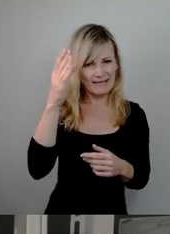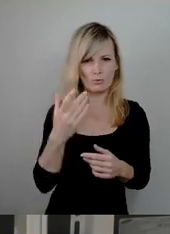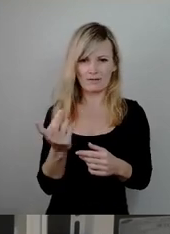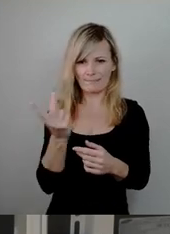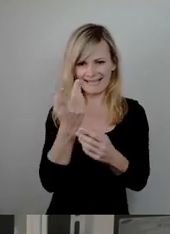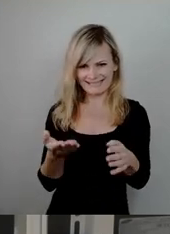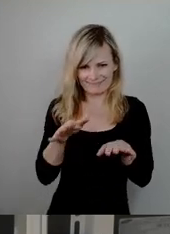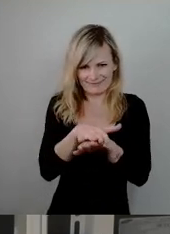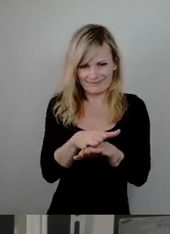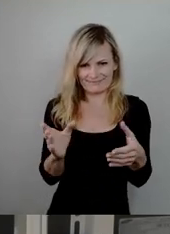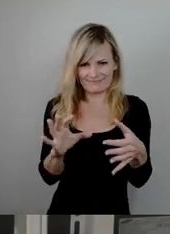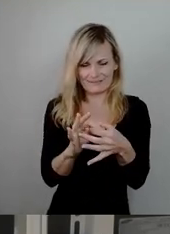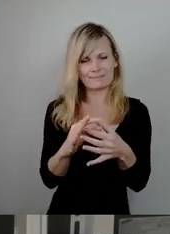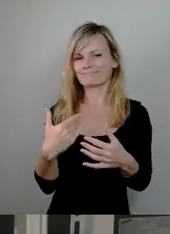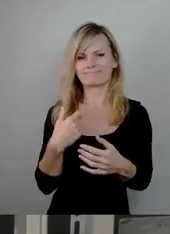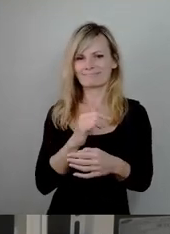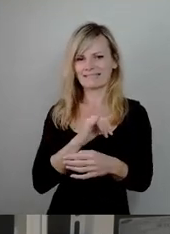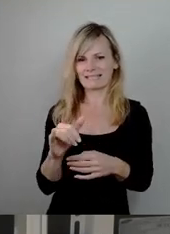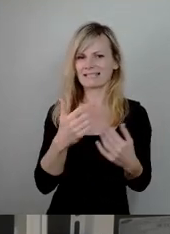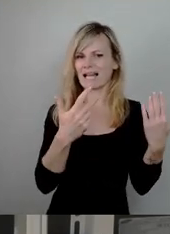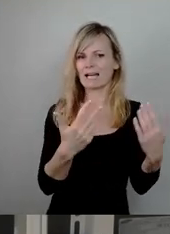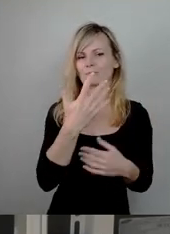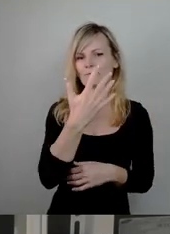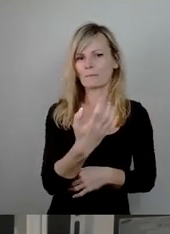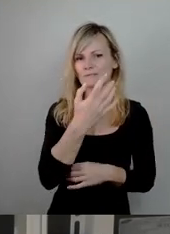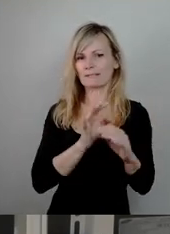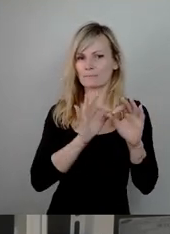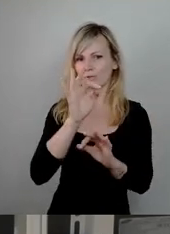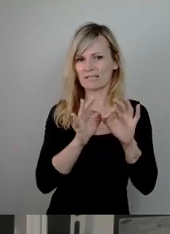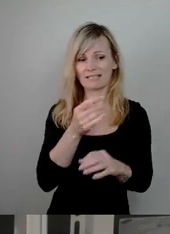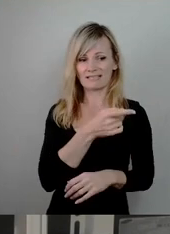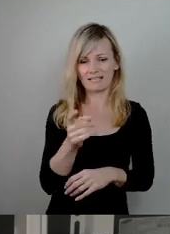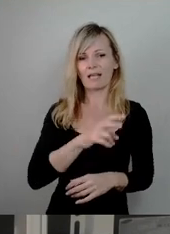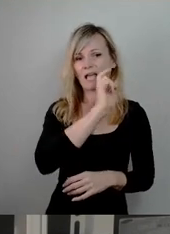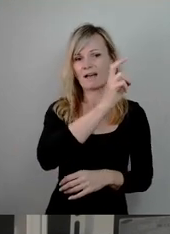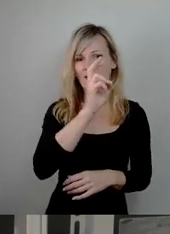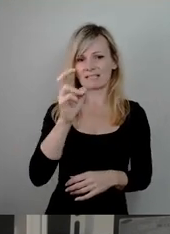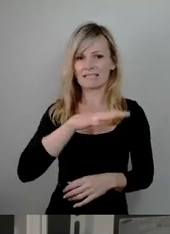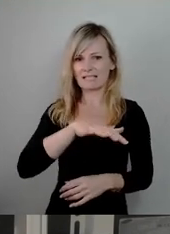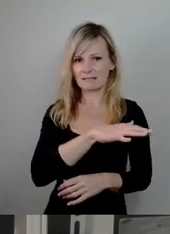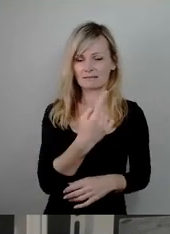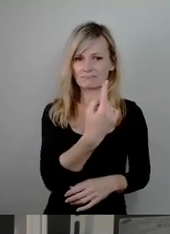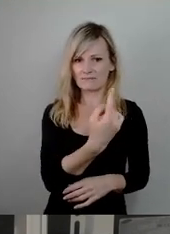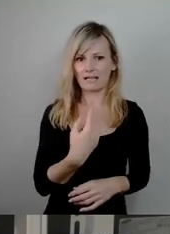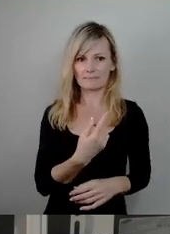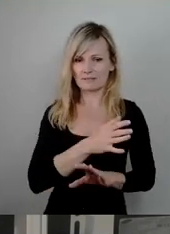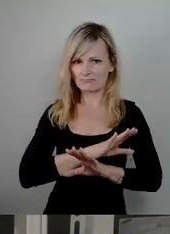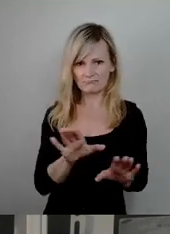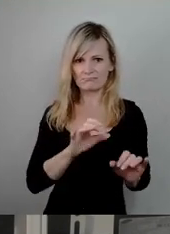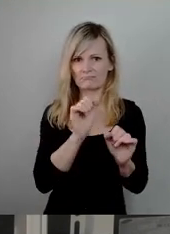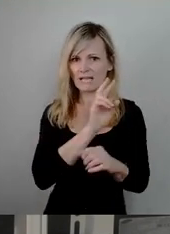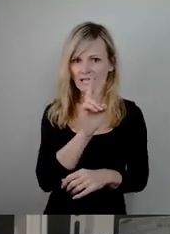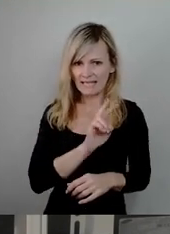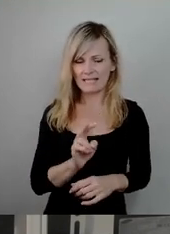heißt, 58 Prozent der Erwachsenen, die nicht alphabetisiert sind, sind männlich in